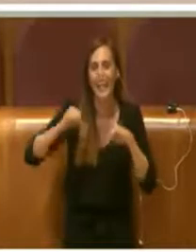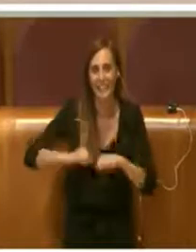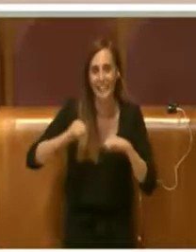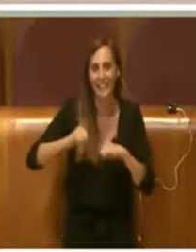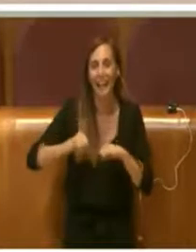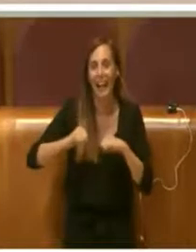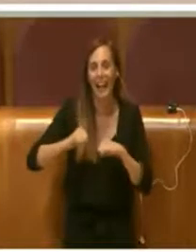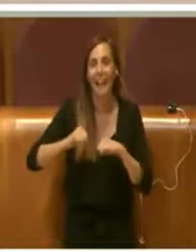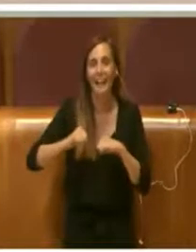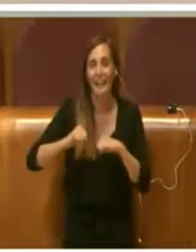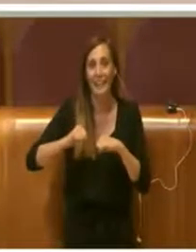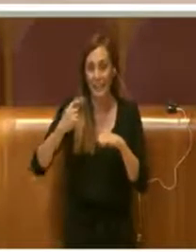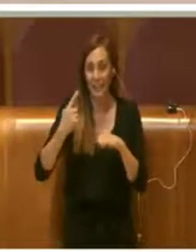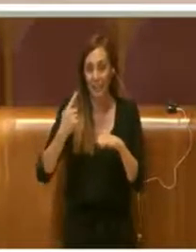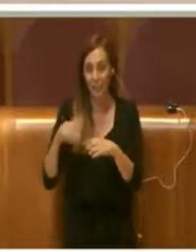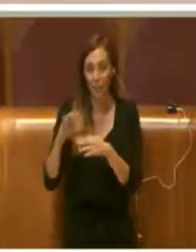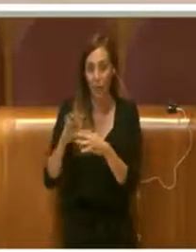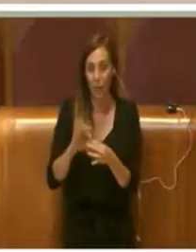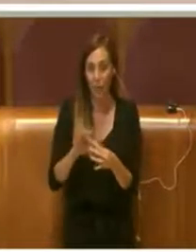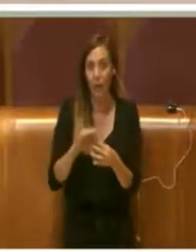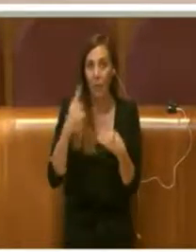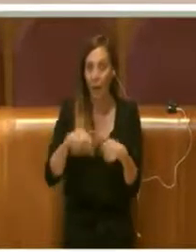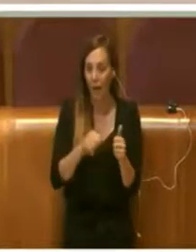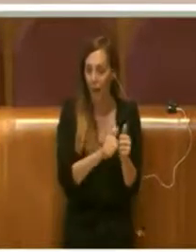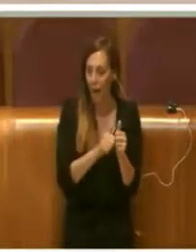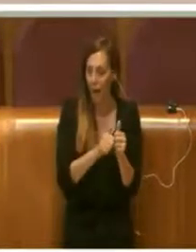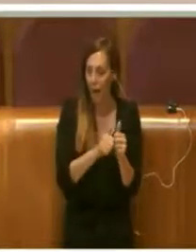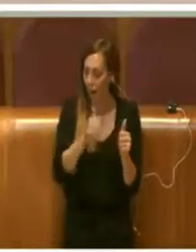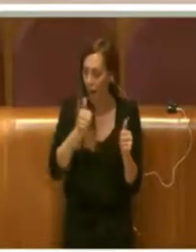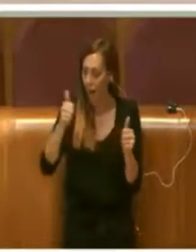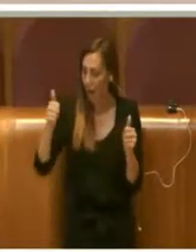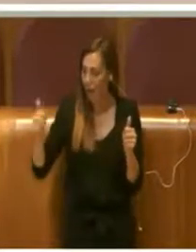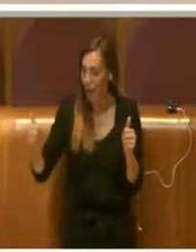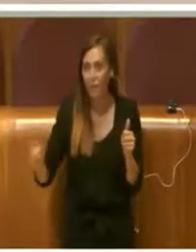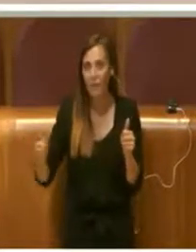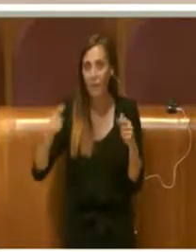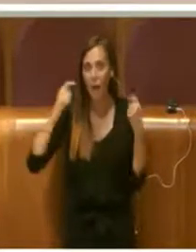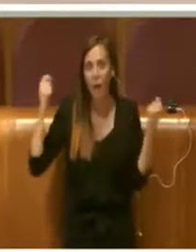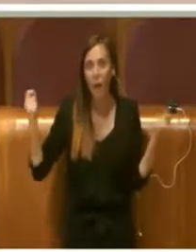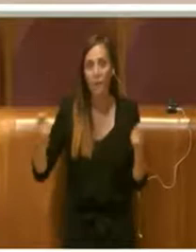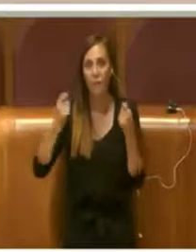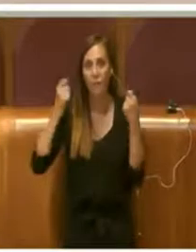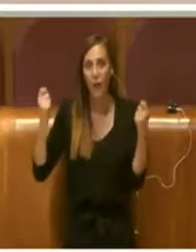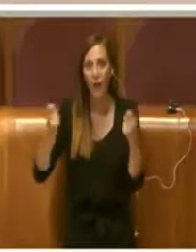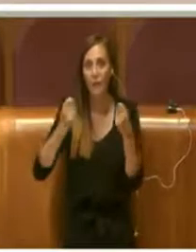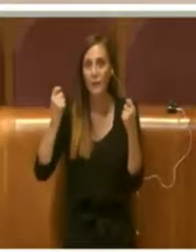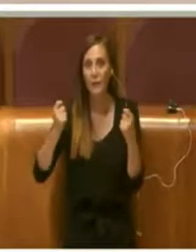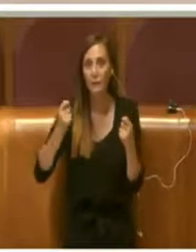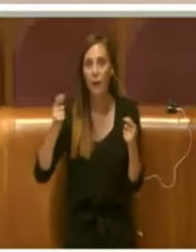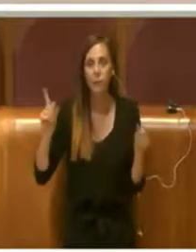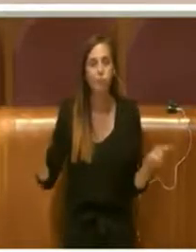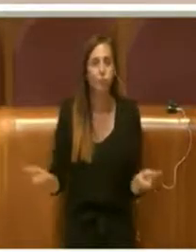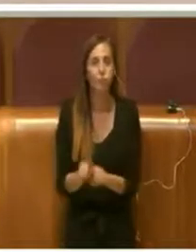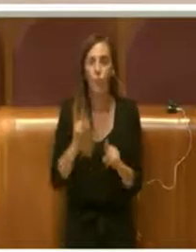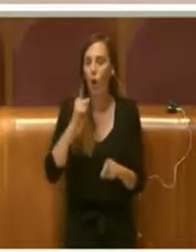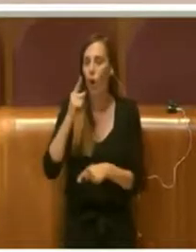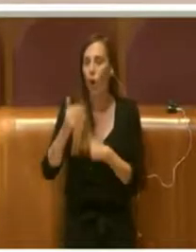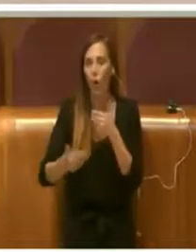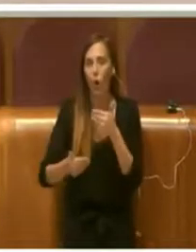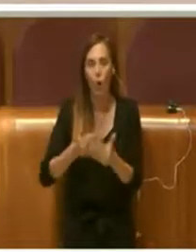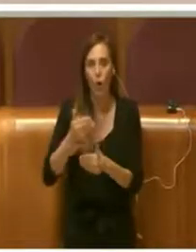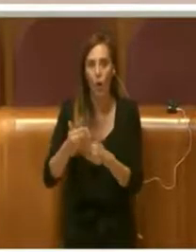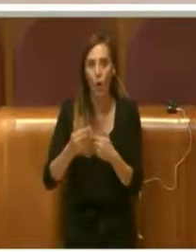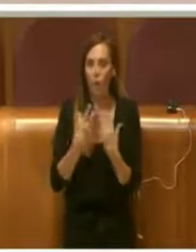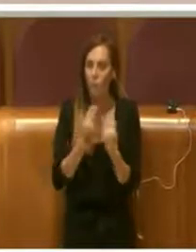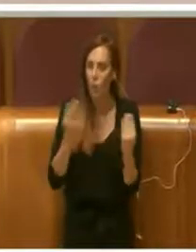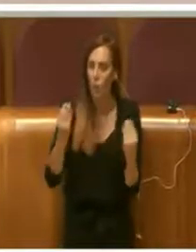in questo anno il festival ha proseguito e molti